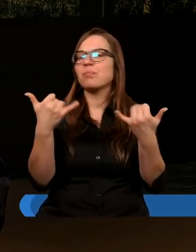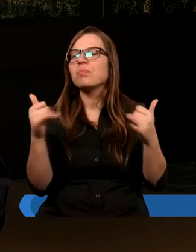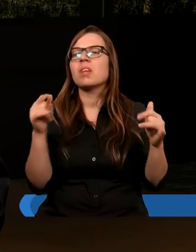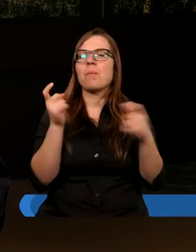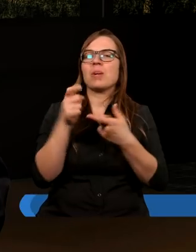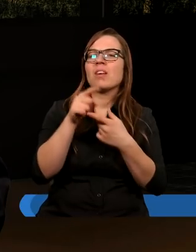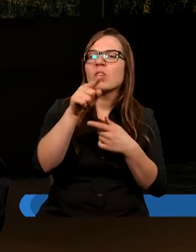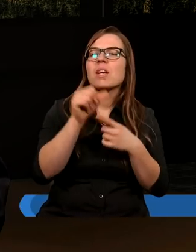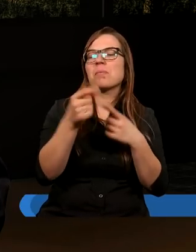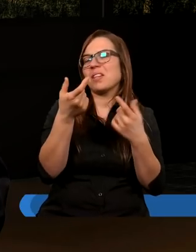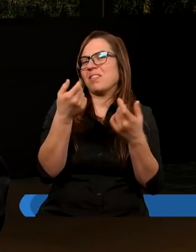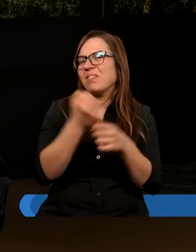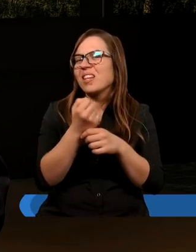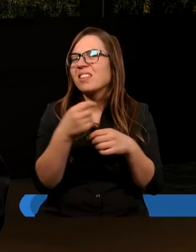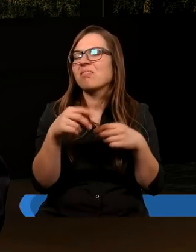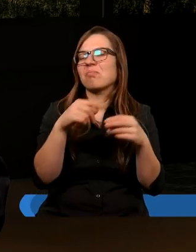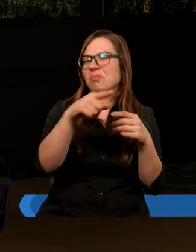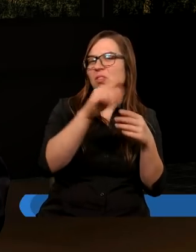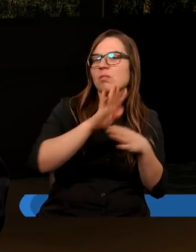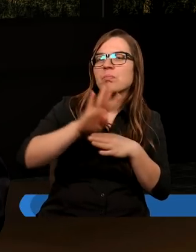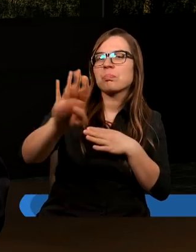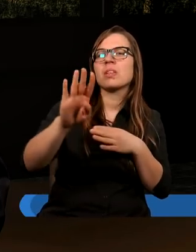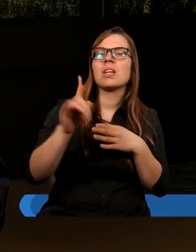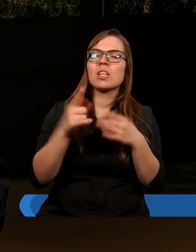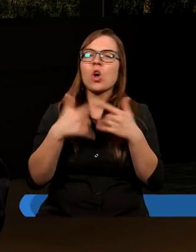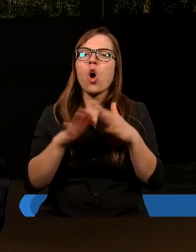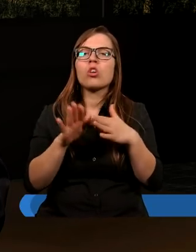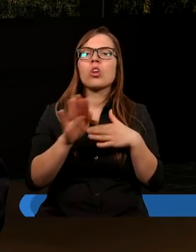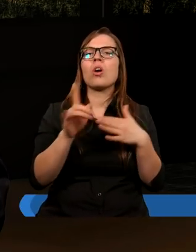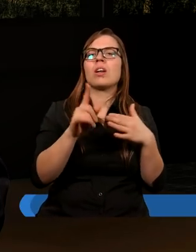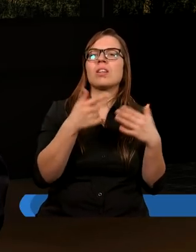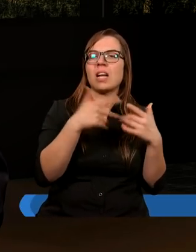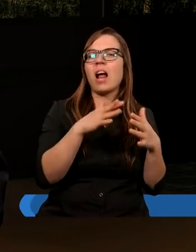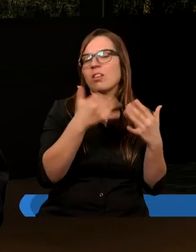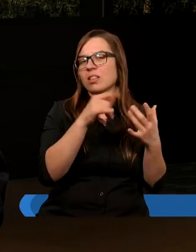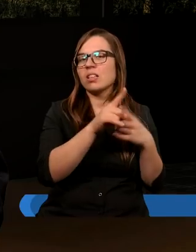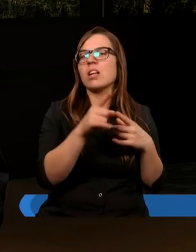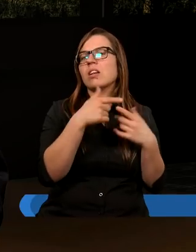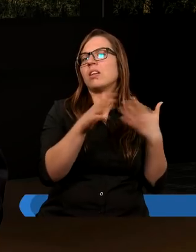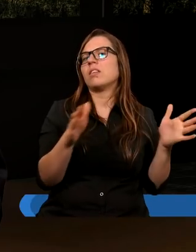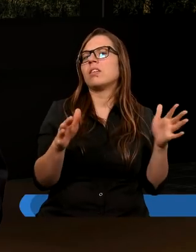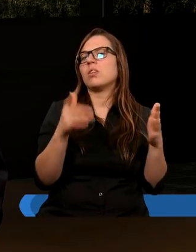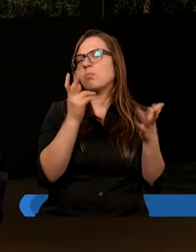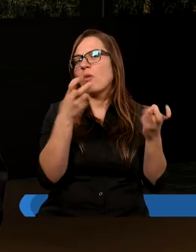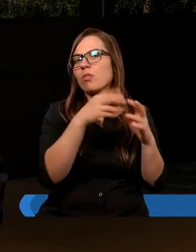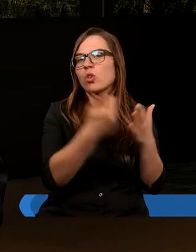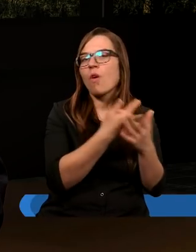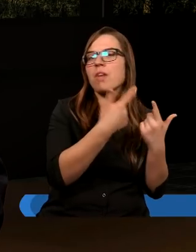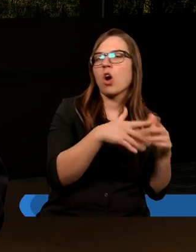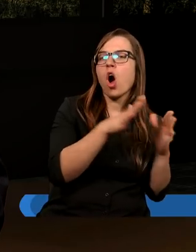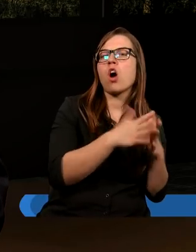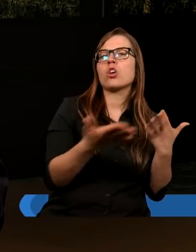przeciwko niemu, został wyłączony z kościoła rzymskokatolickiego i powstał nowy kościół.